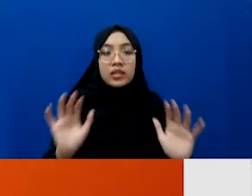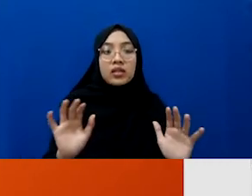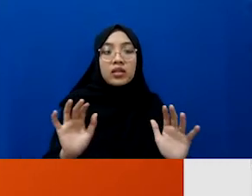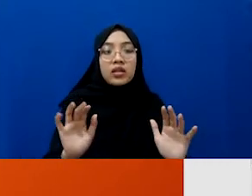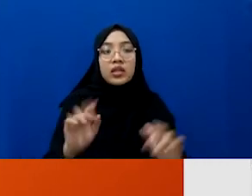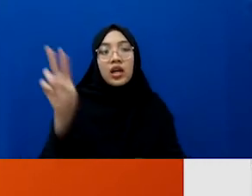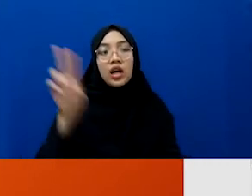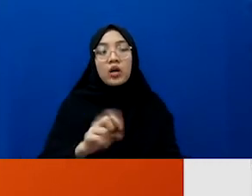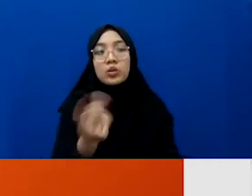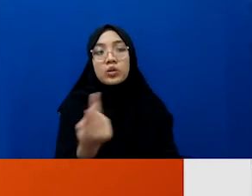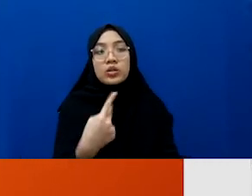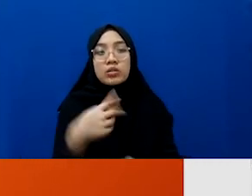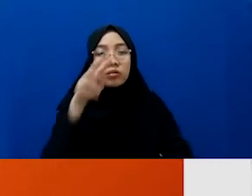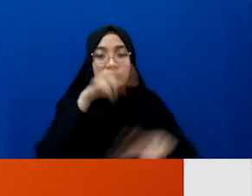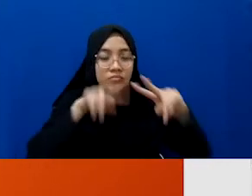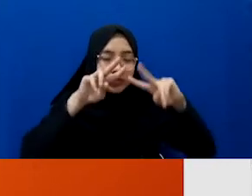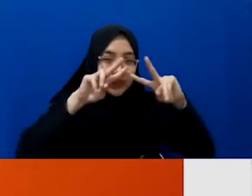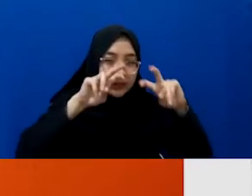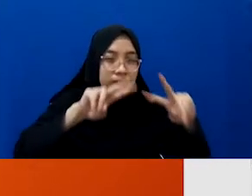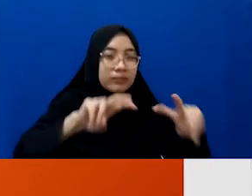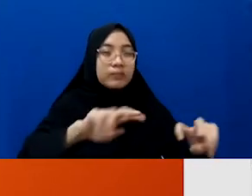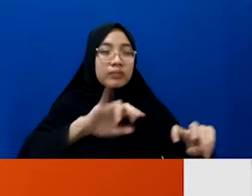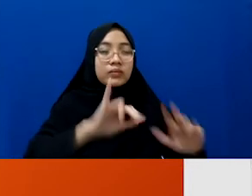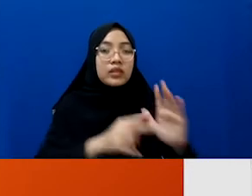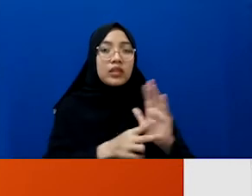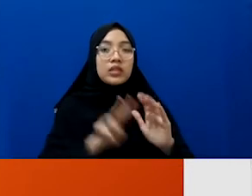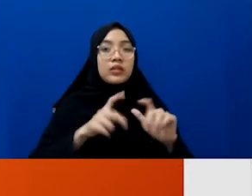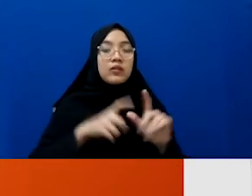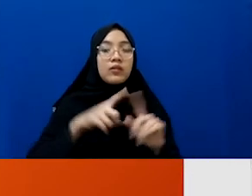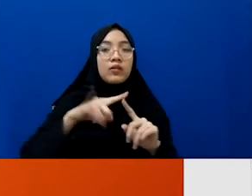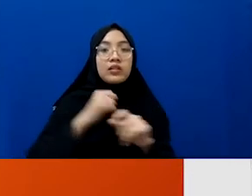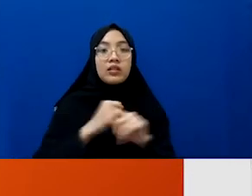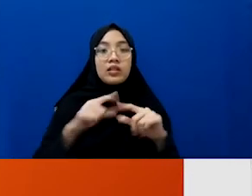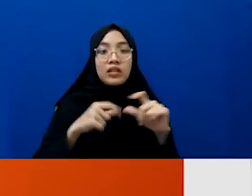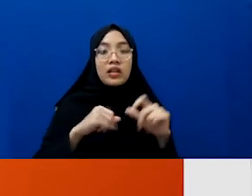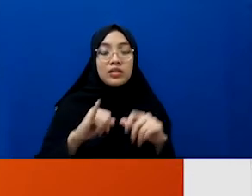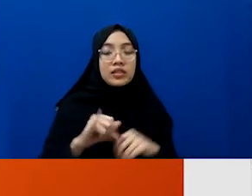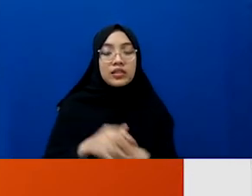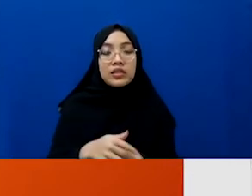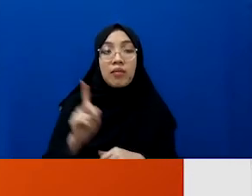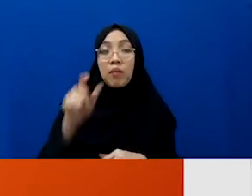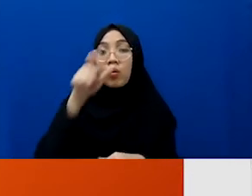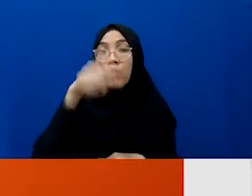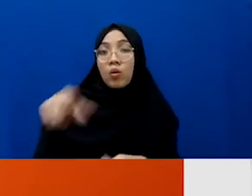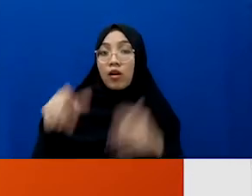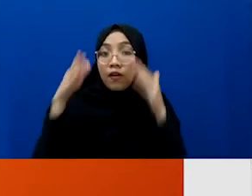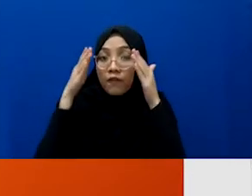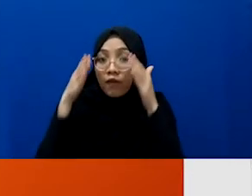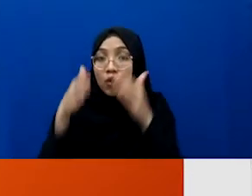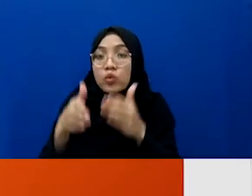perlu bisa diinvestigasi gitu. Tapi itu luput gitu ya. Karena orang biasanya fokus dengan